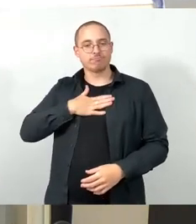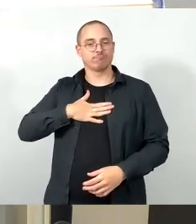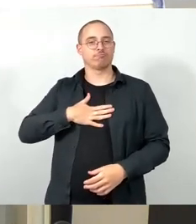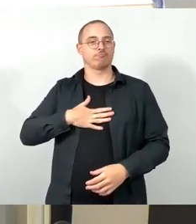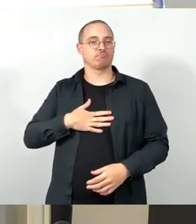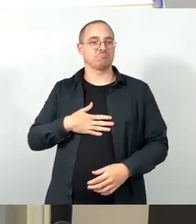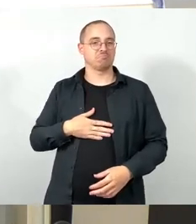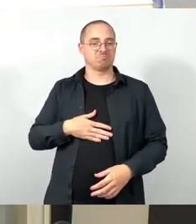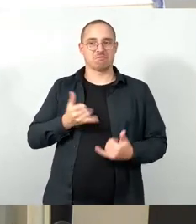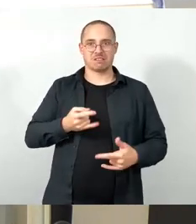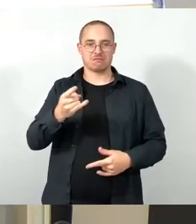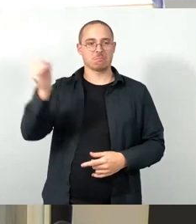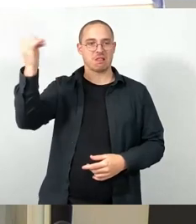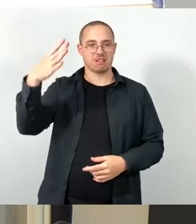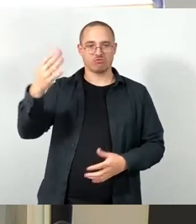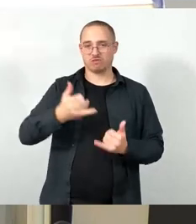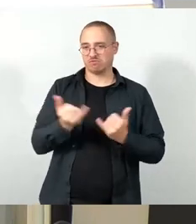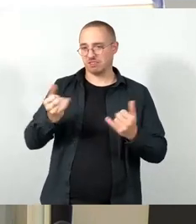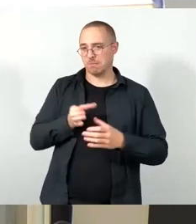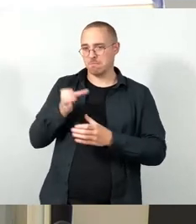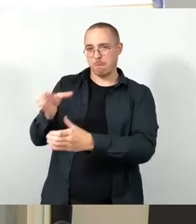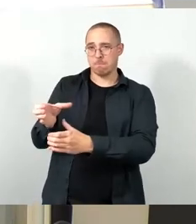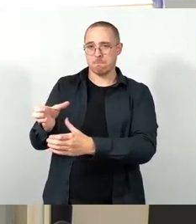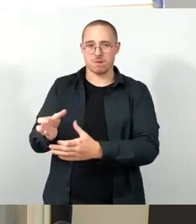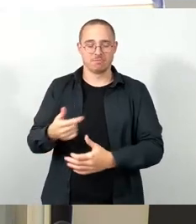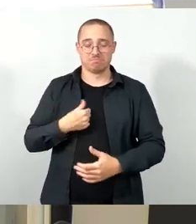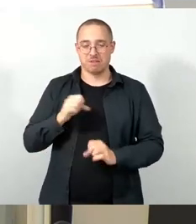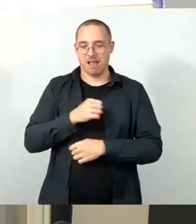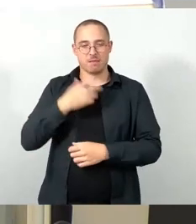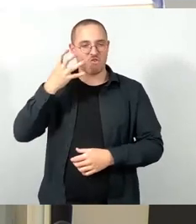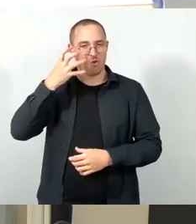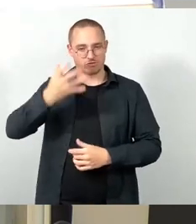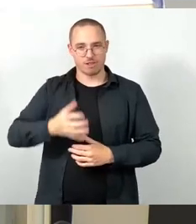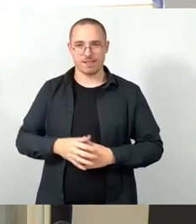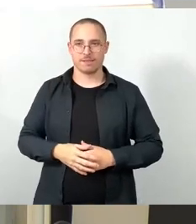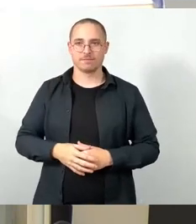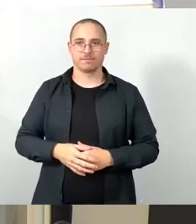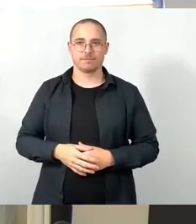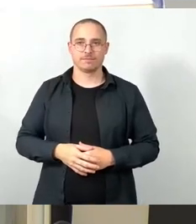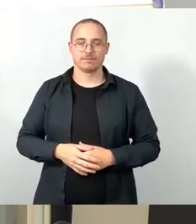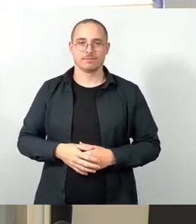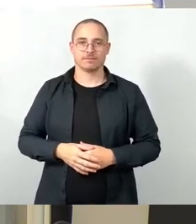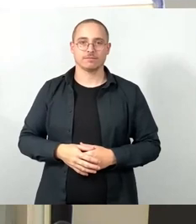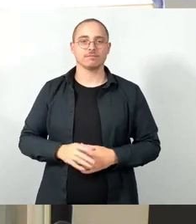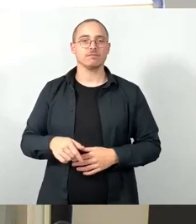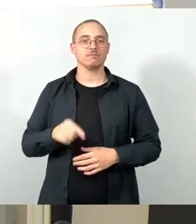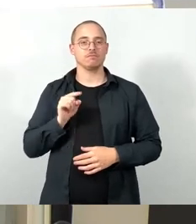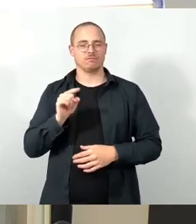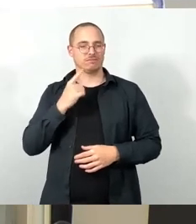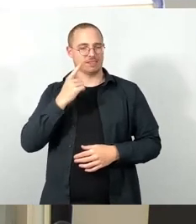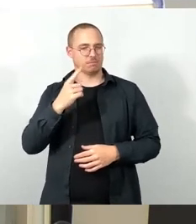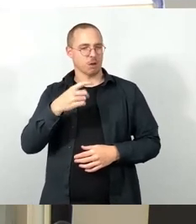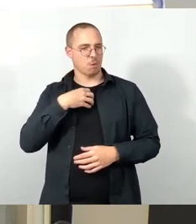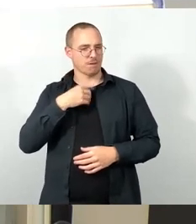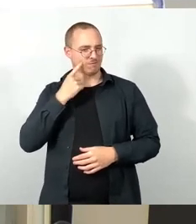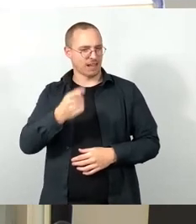verwirklichen. Das Weitere ist, Sie wollen dann im Prinzip auch, die Problematik ist Ihnen klar, ein Stück weit.